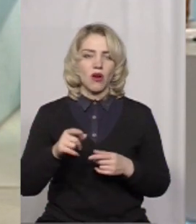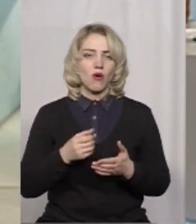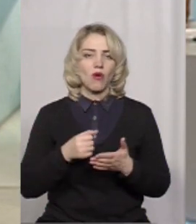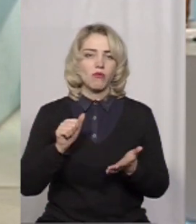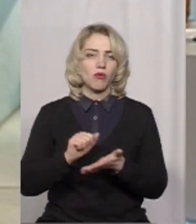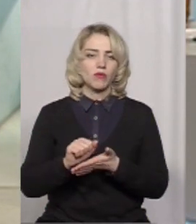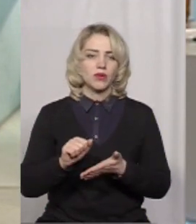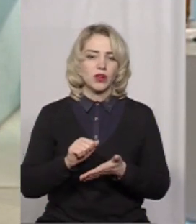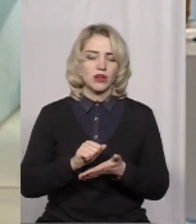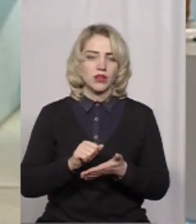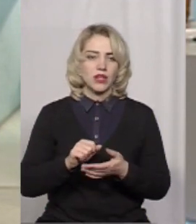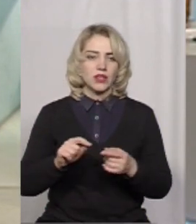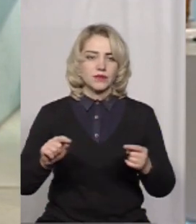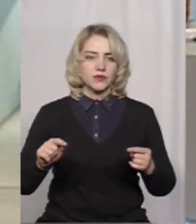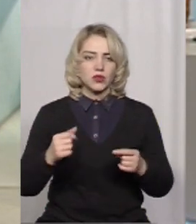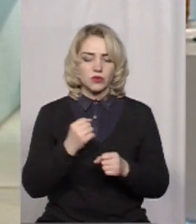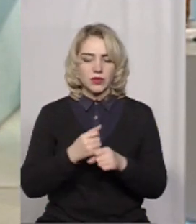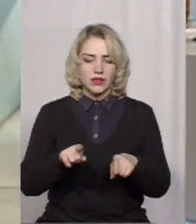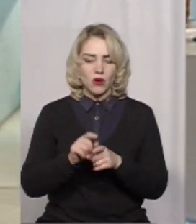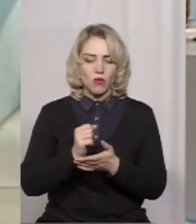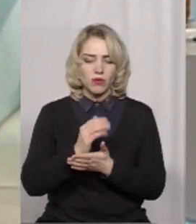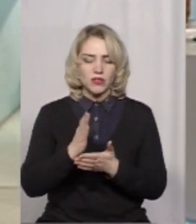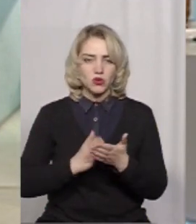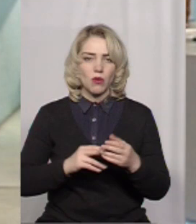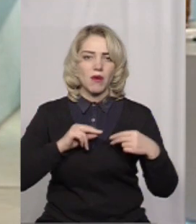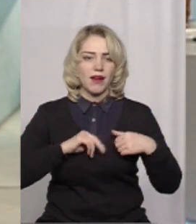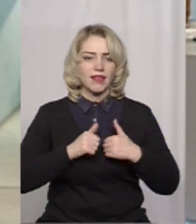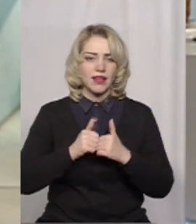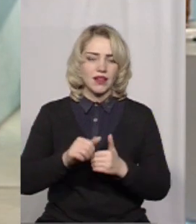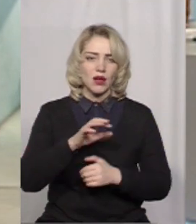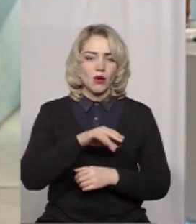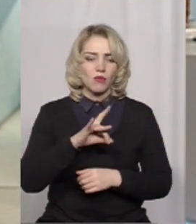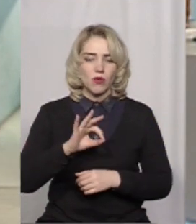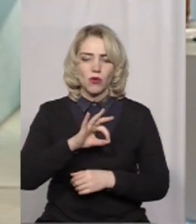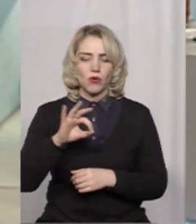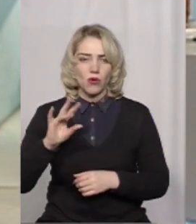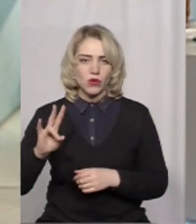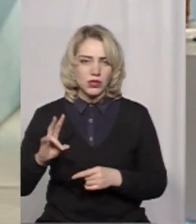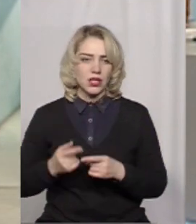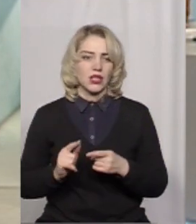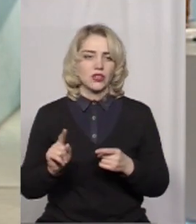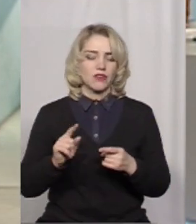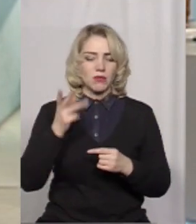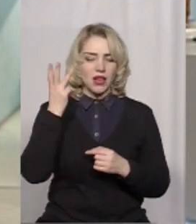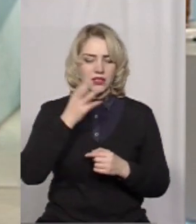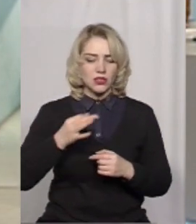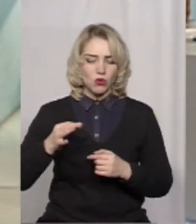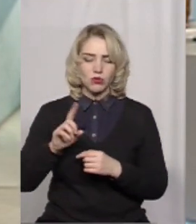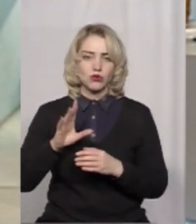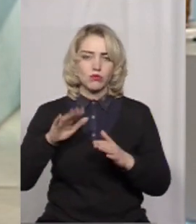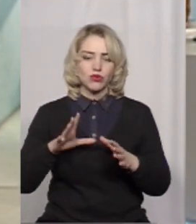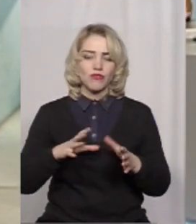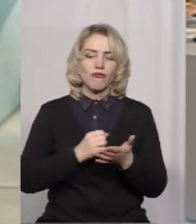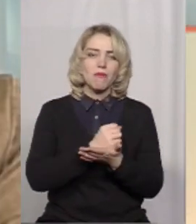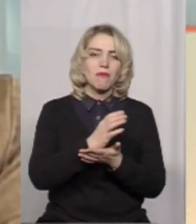партнерів про ООН у Хмельницькій області. З тим, що потім ми разом змогли впроваджувати мережеві проекти,